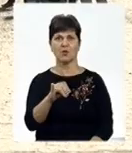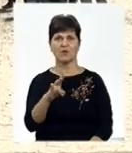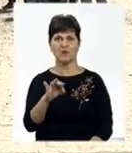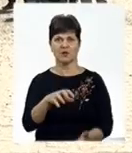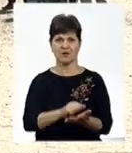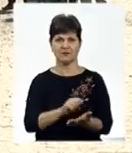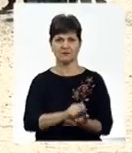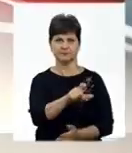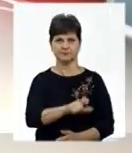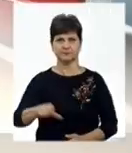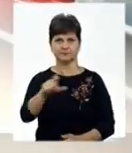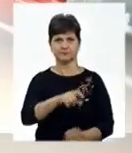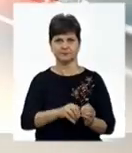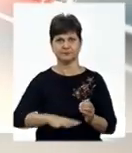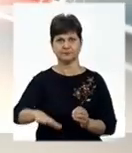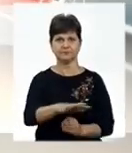новини.